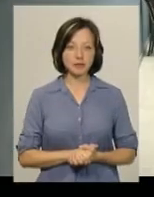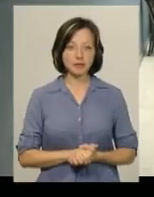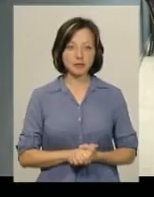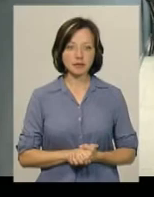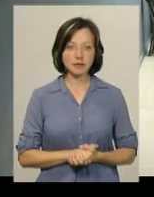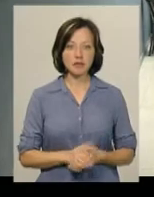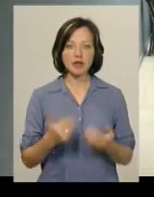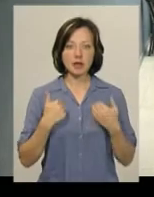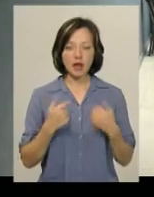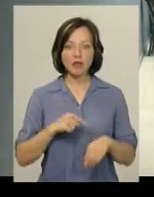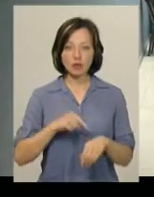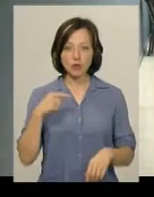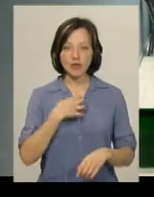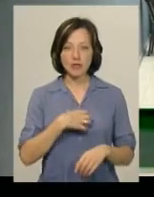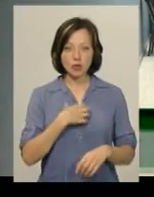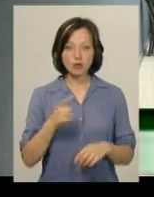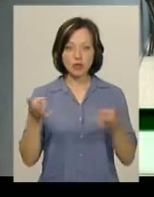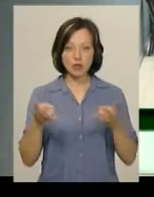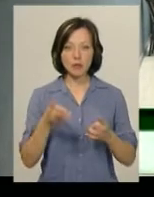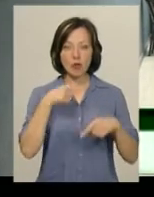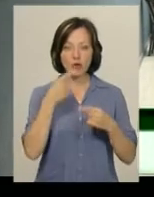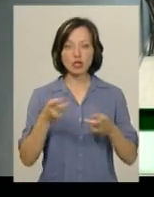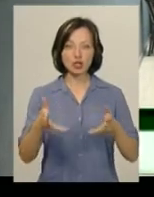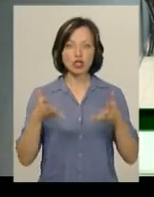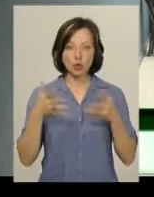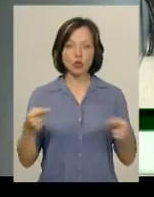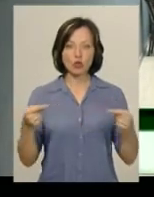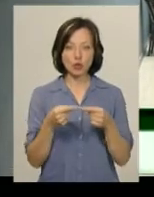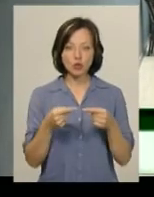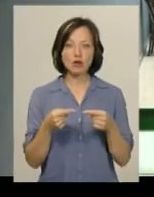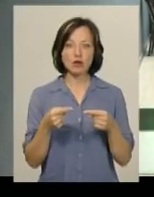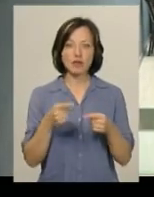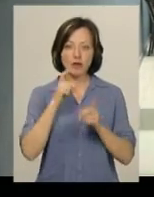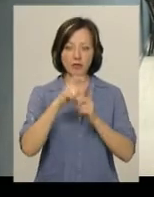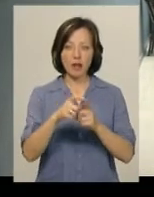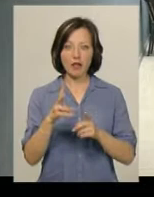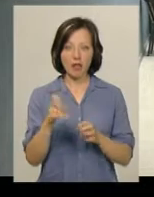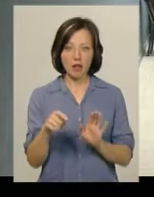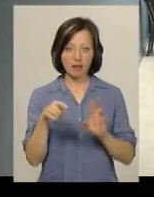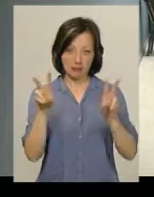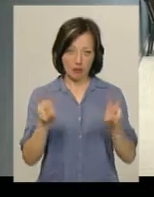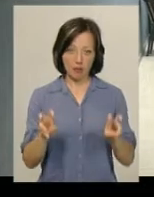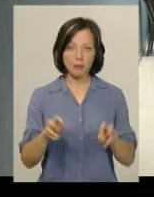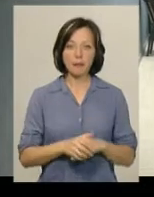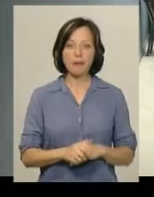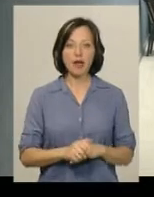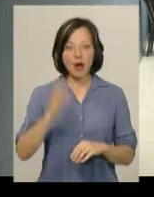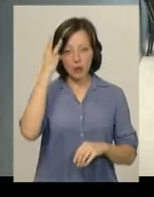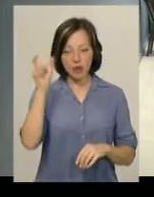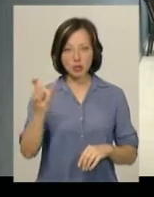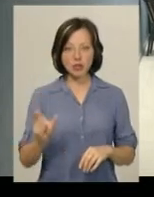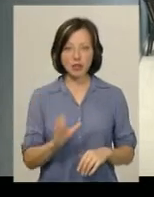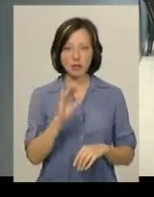Я відчула важливість того, що потрібно говорити чітко, точно, влучно, відповідаючи на задану тему. Хмельничанка Антоніна